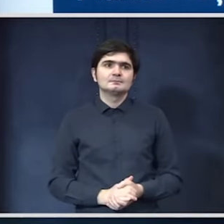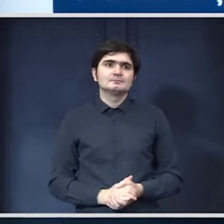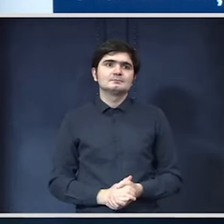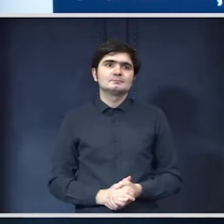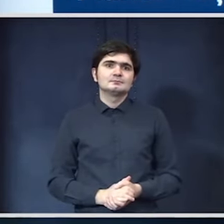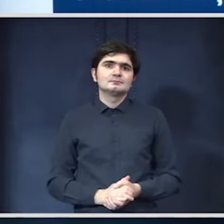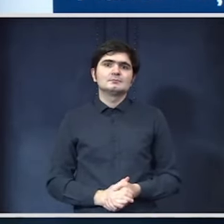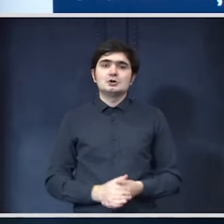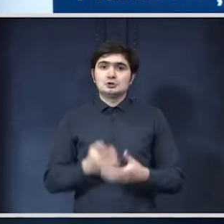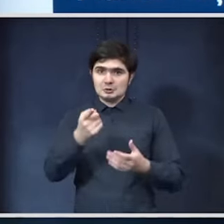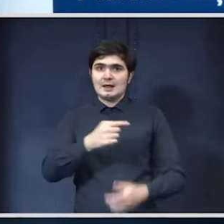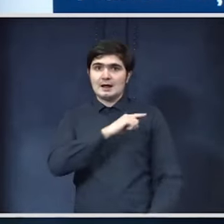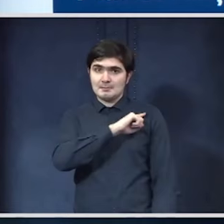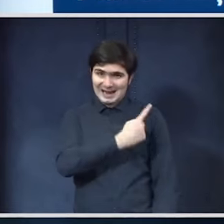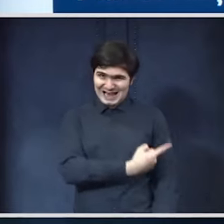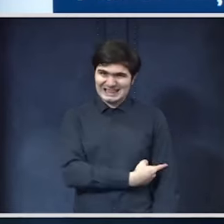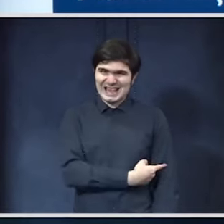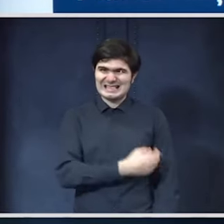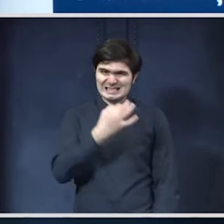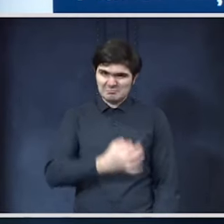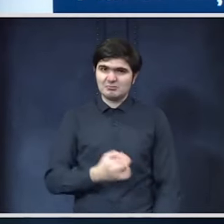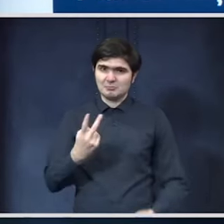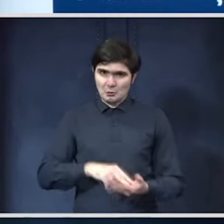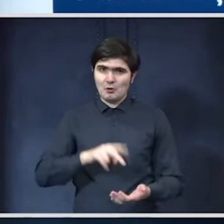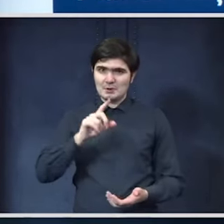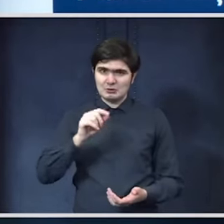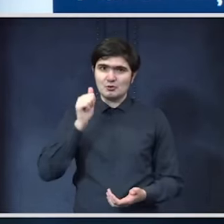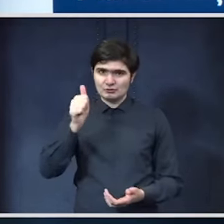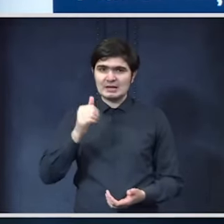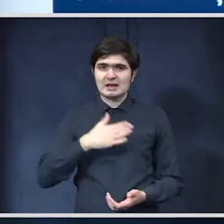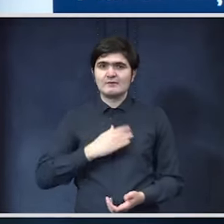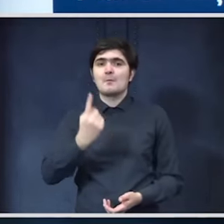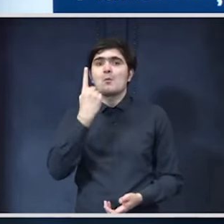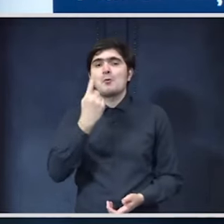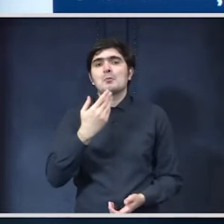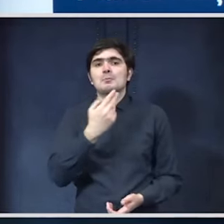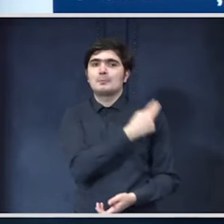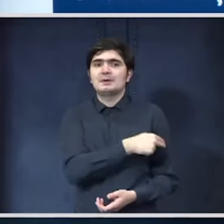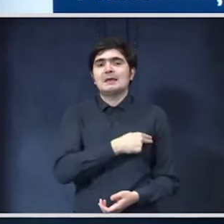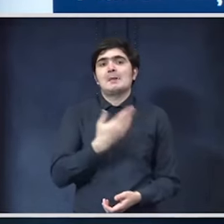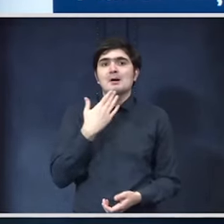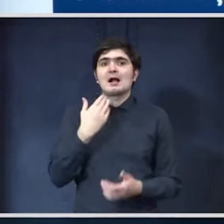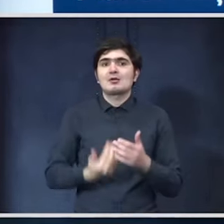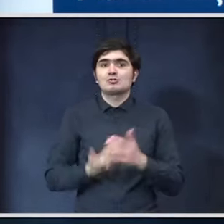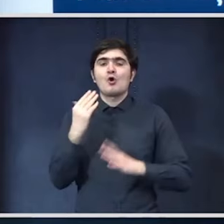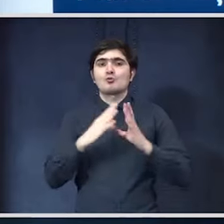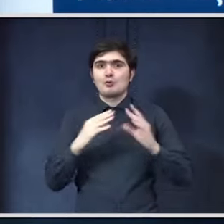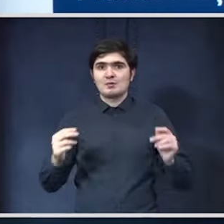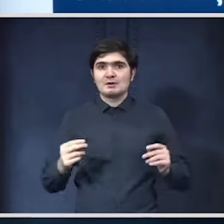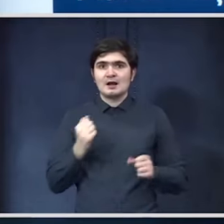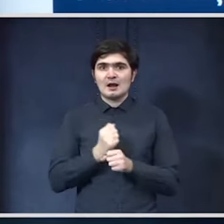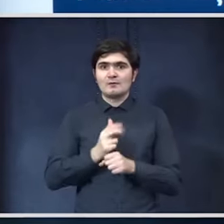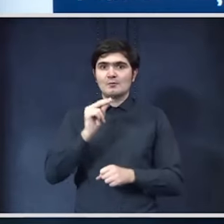Ne garantați că în 2026 vom avea un spital măcar un spital nou la noi în țară făcut prin